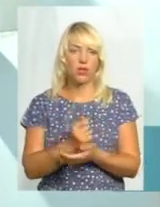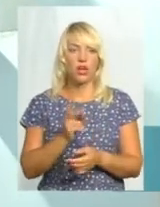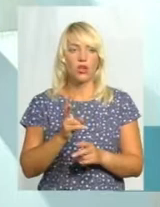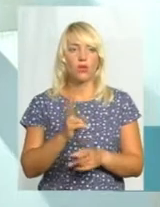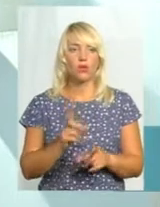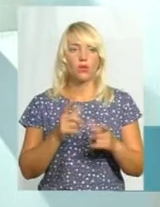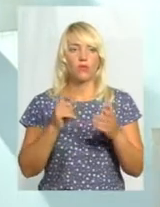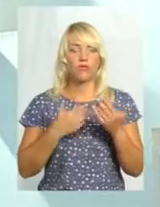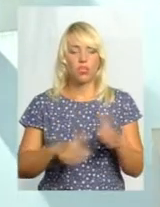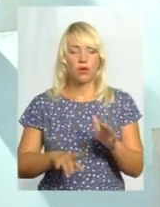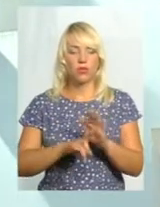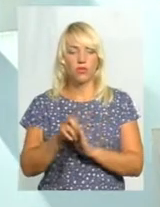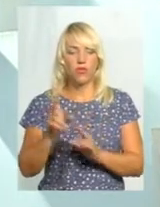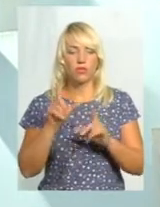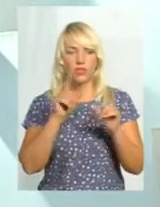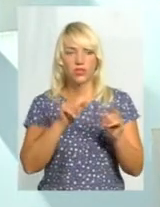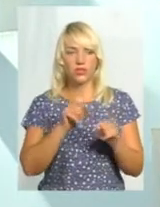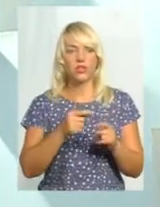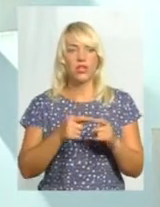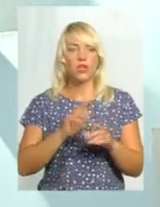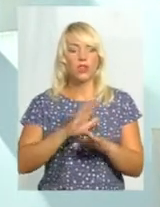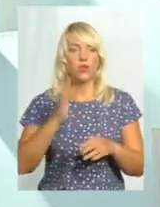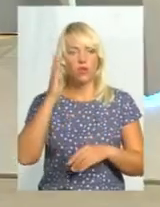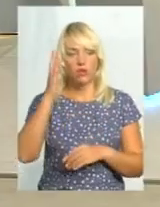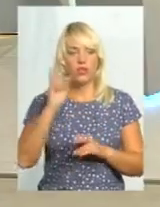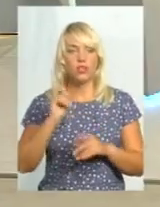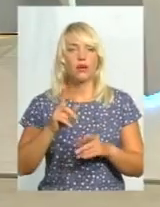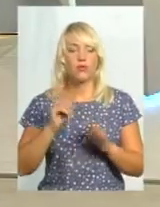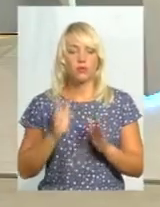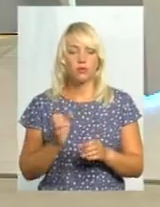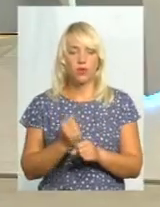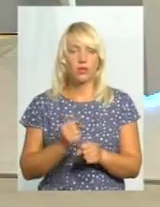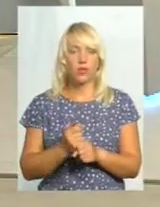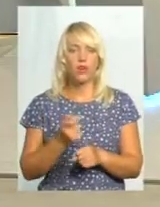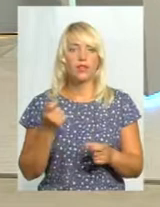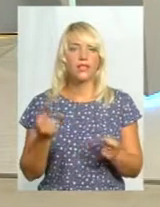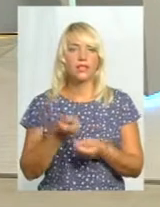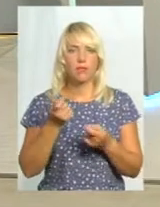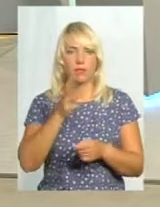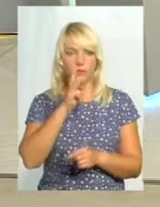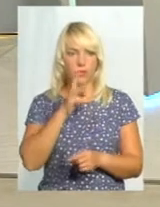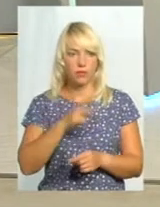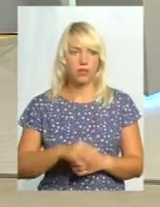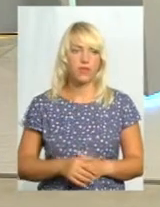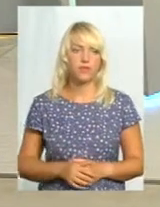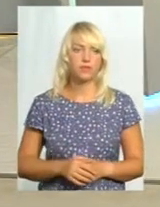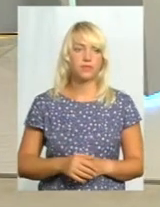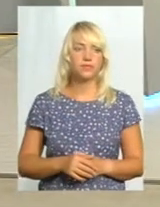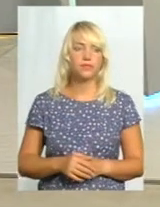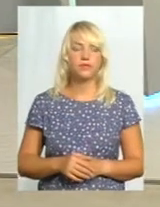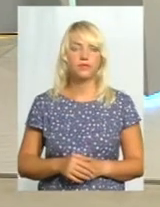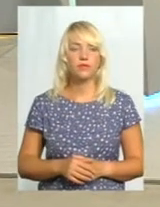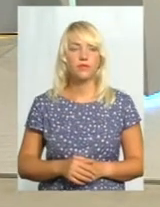уявляють собі, як вони за іншу заробітну плату будуть працювати в Україні. Тобто це знову ж таки змінюється ментальності. І приклад для інших. Так.